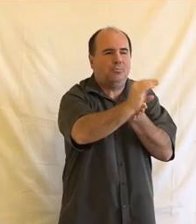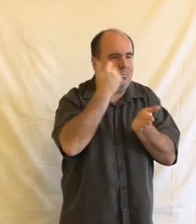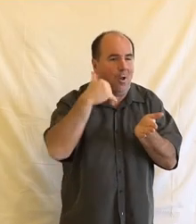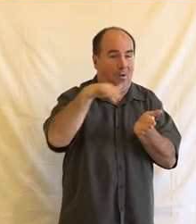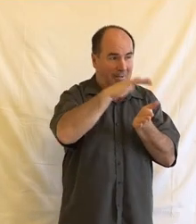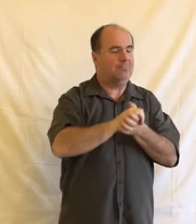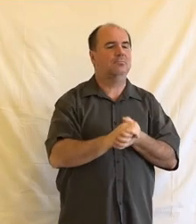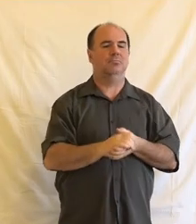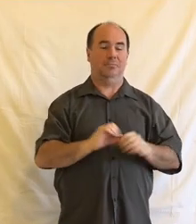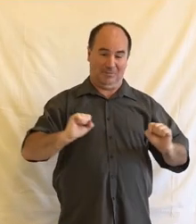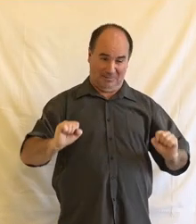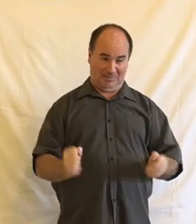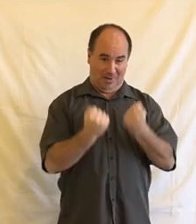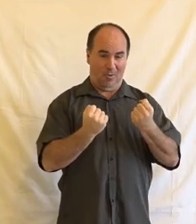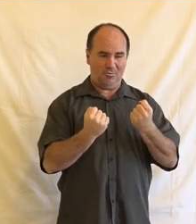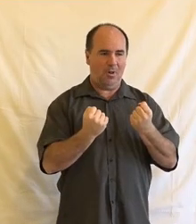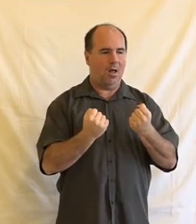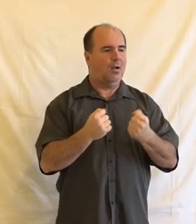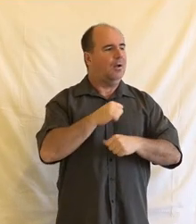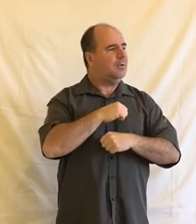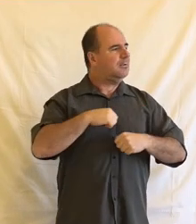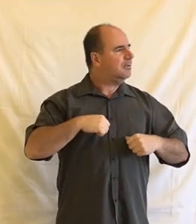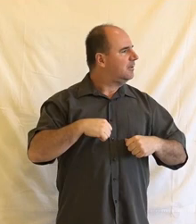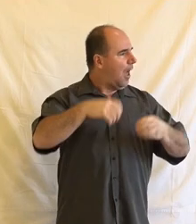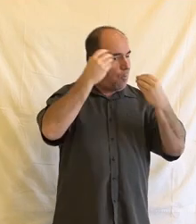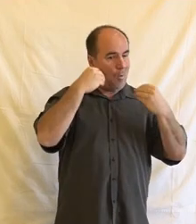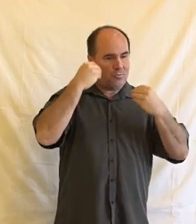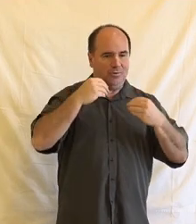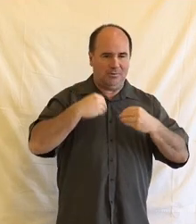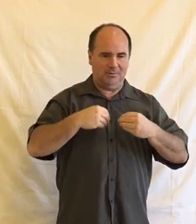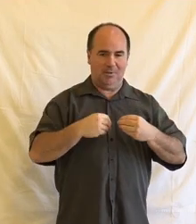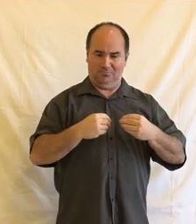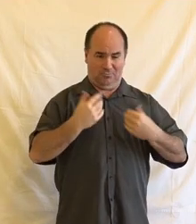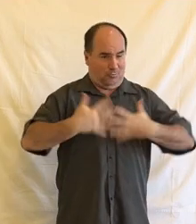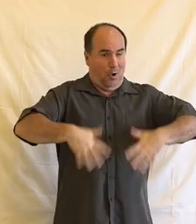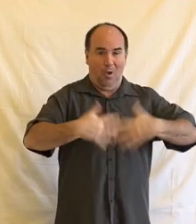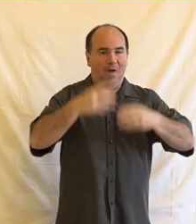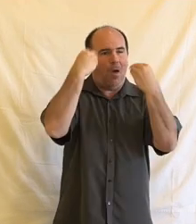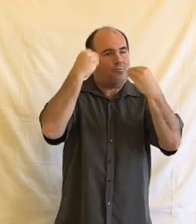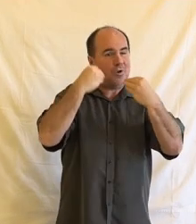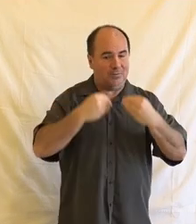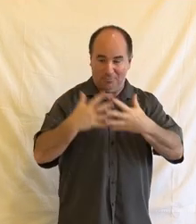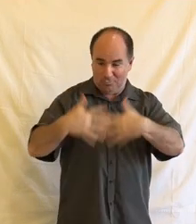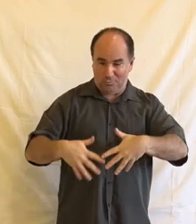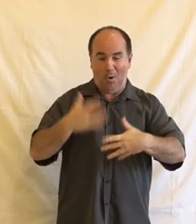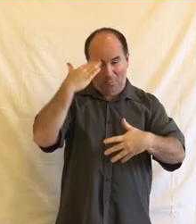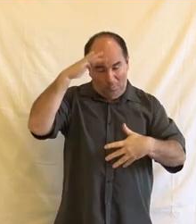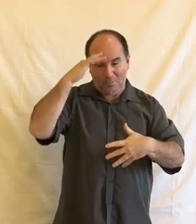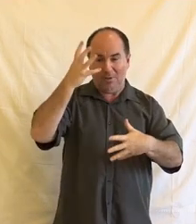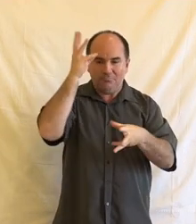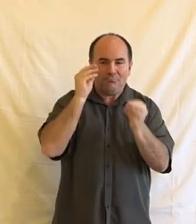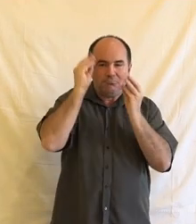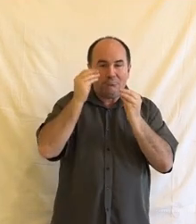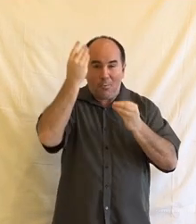zavedly samoučící se algoritmy, nějaké strojové učení, a to vlastně úřadem,